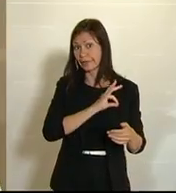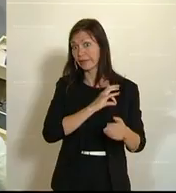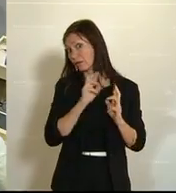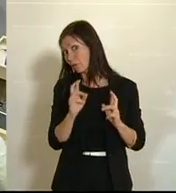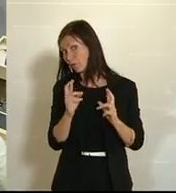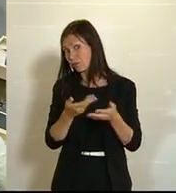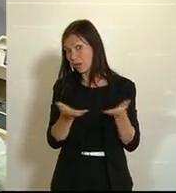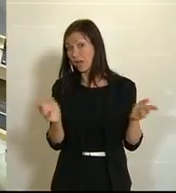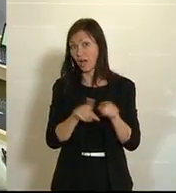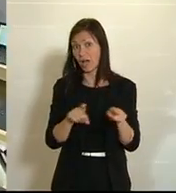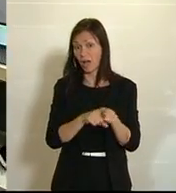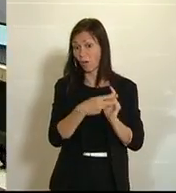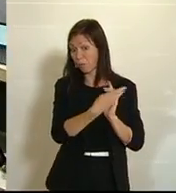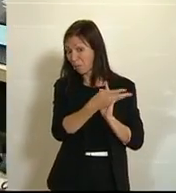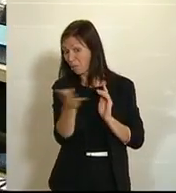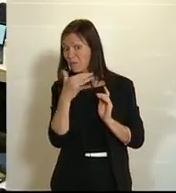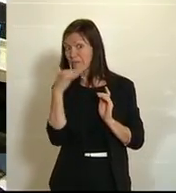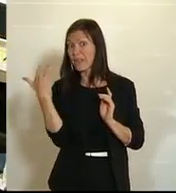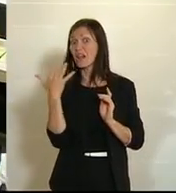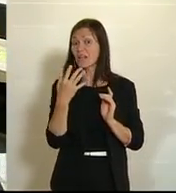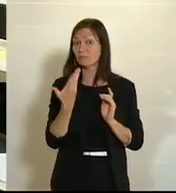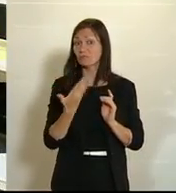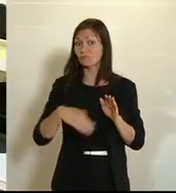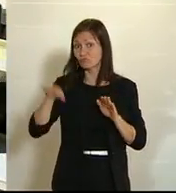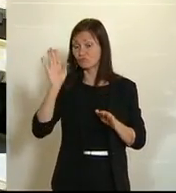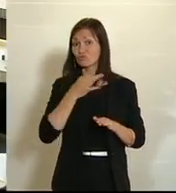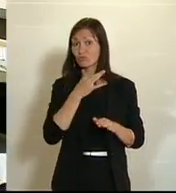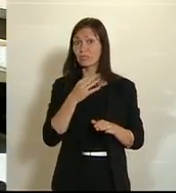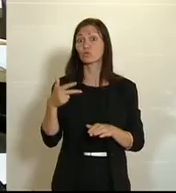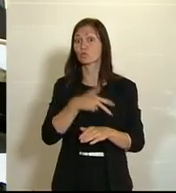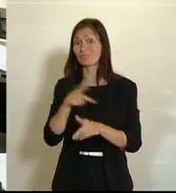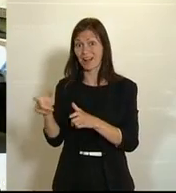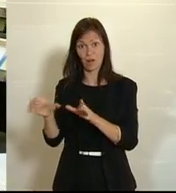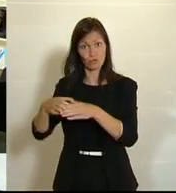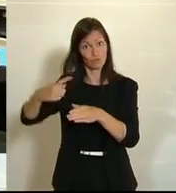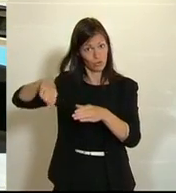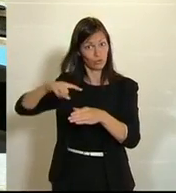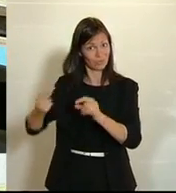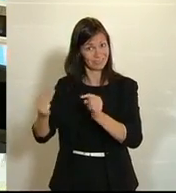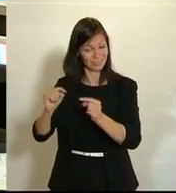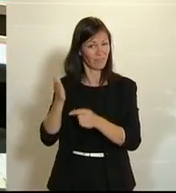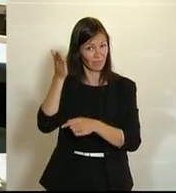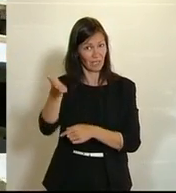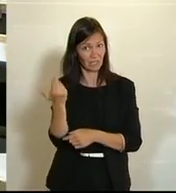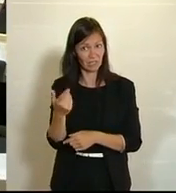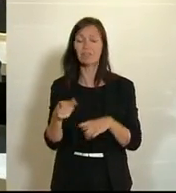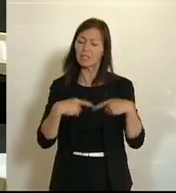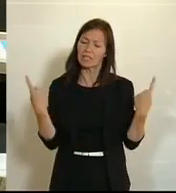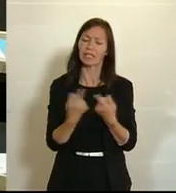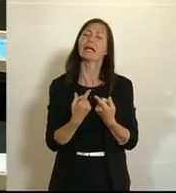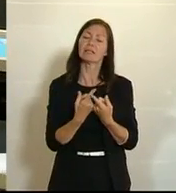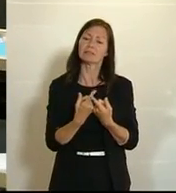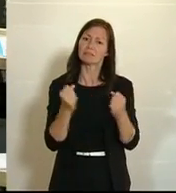erhoffe mir auch eine breite Zustimmung zu unserem Antrag im Sozialausschuss, denn darüber sind wir uns einig, kein Mensch